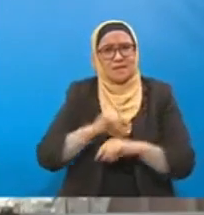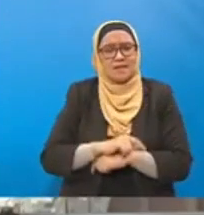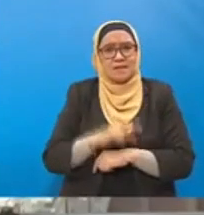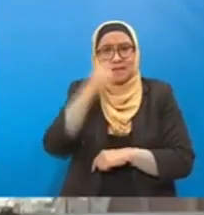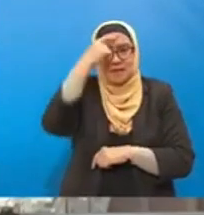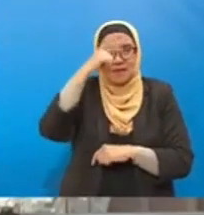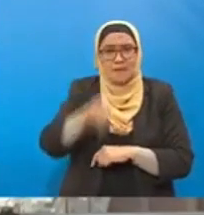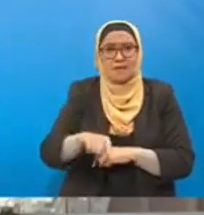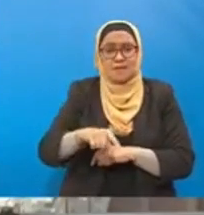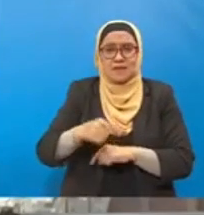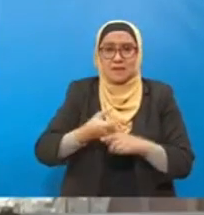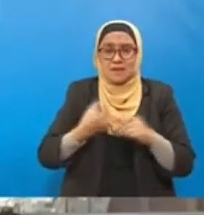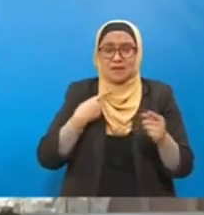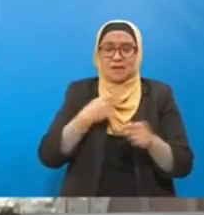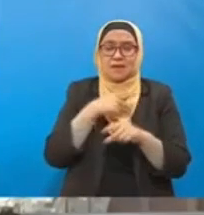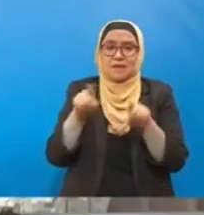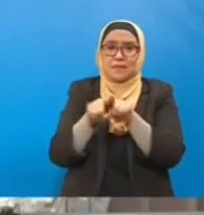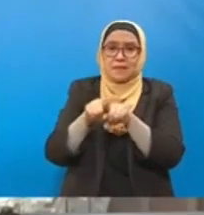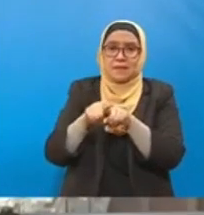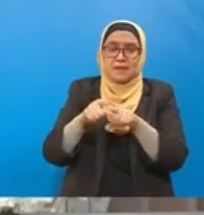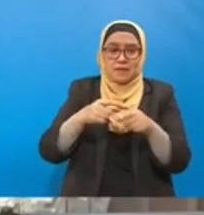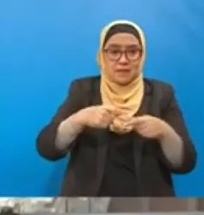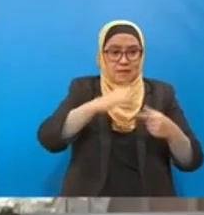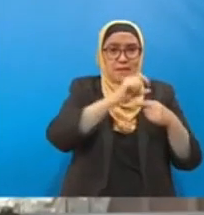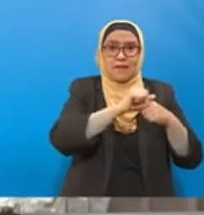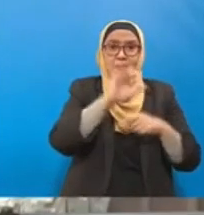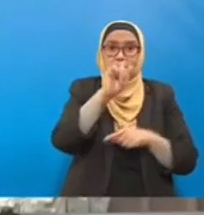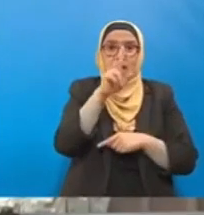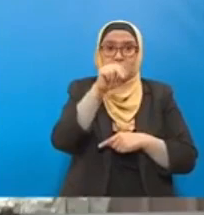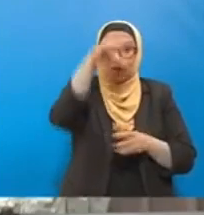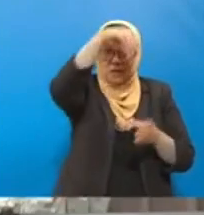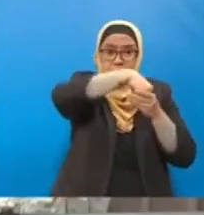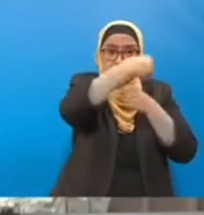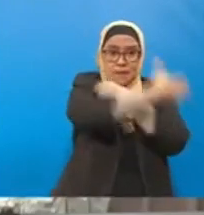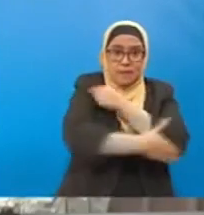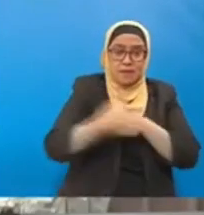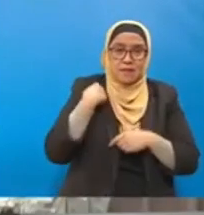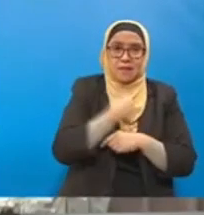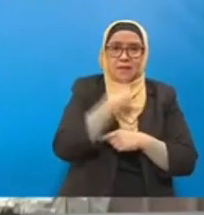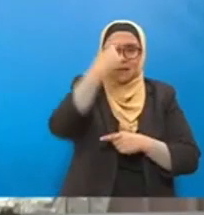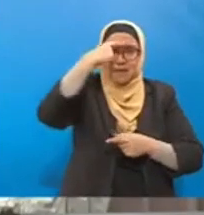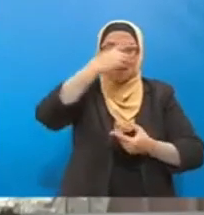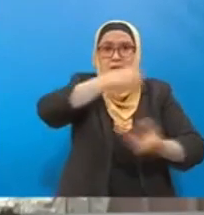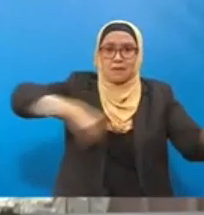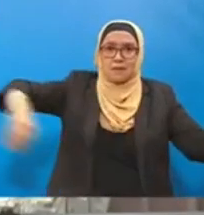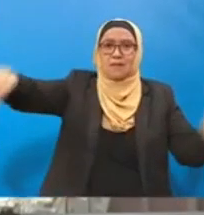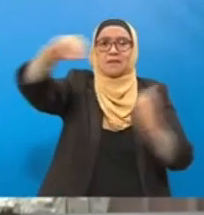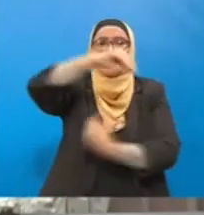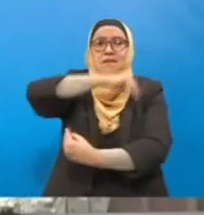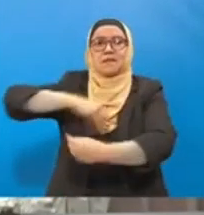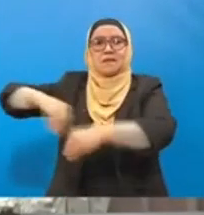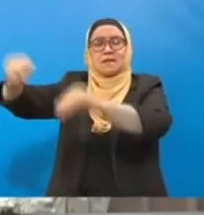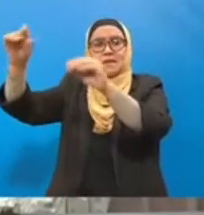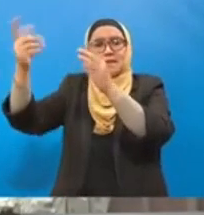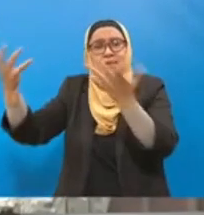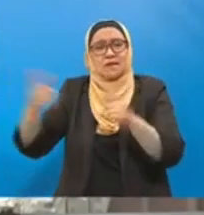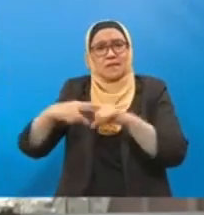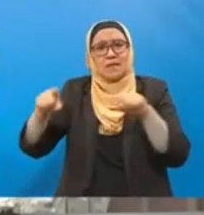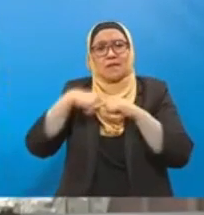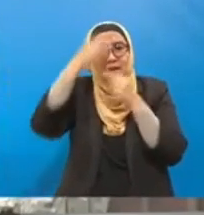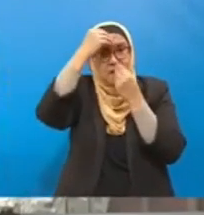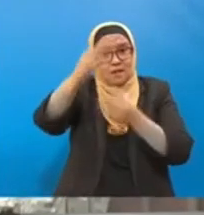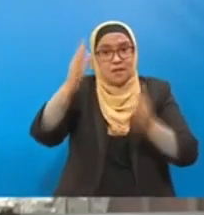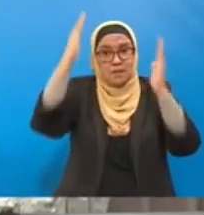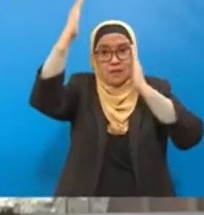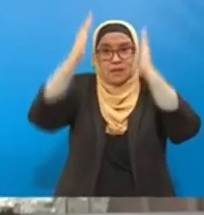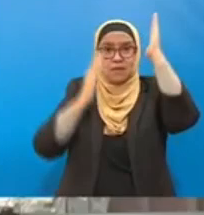karbon yang kita ada, yang kita keluar negara kita. Untuk makluman buat masa ini, Malaysia kita masih lagi berada pada